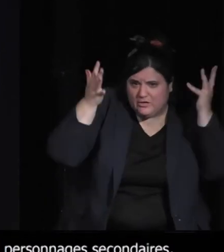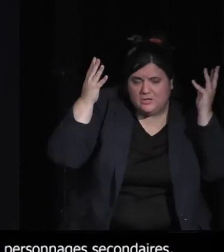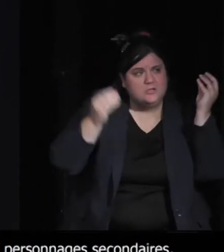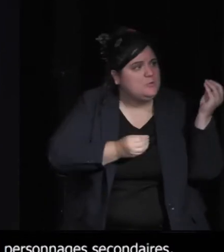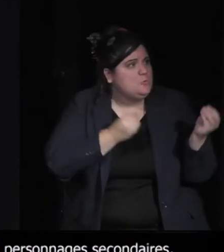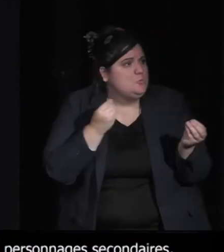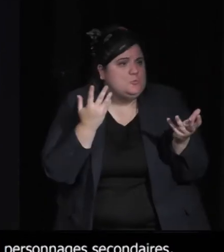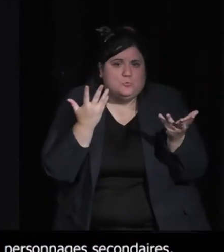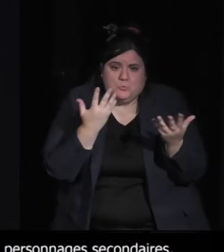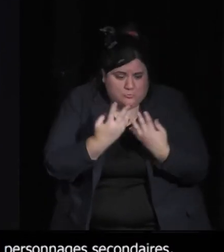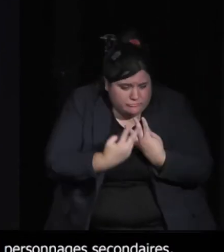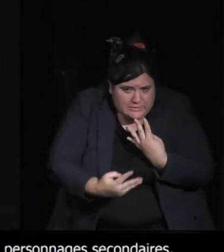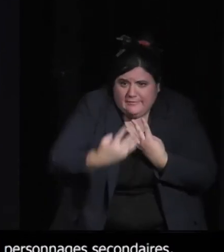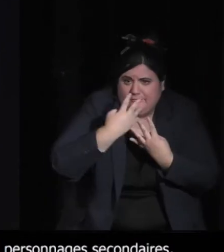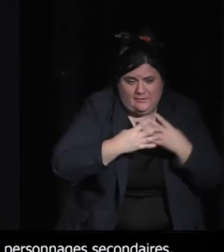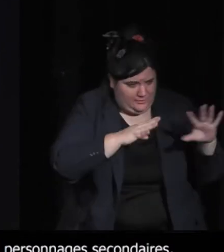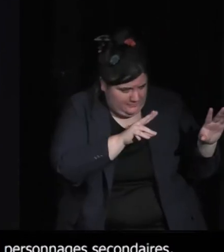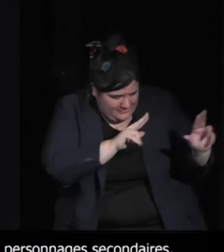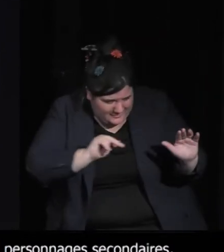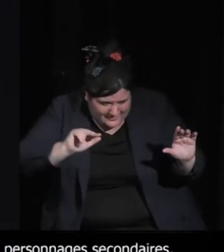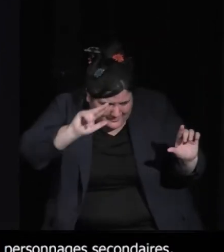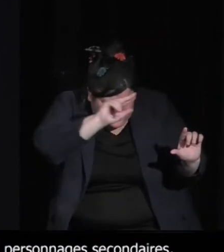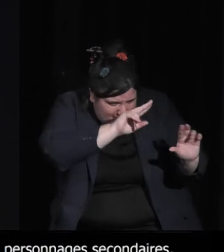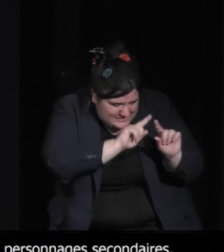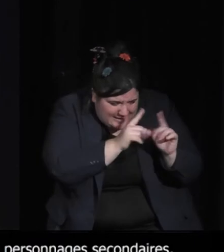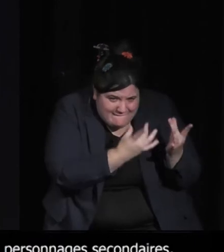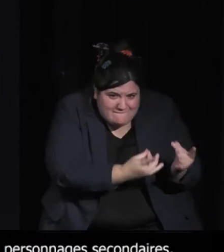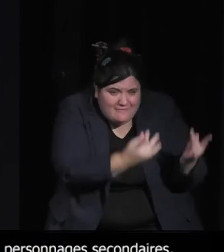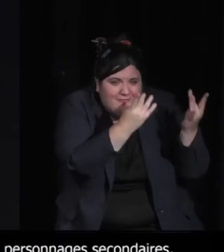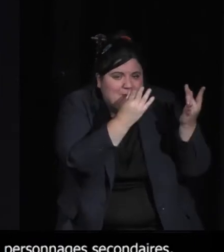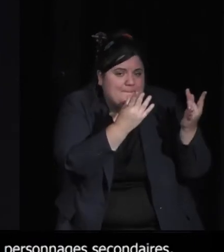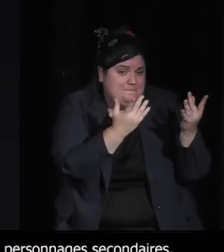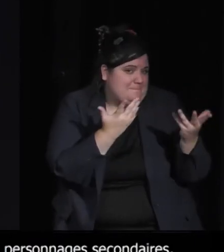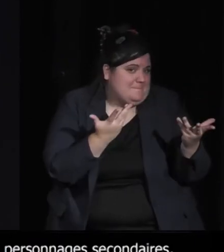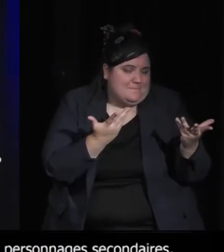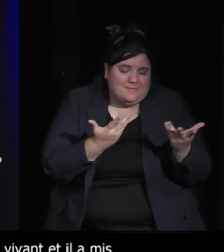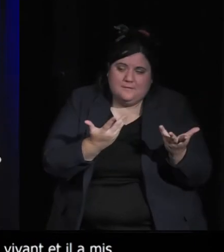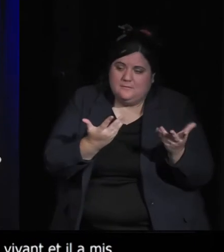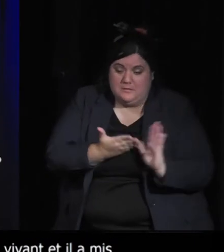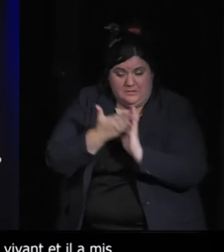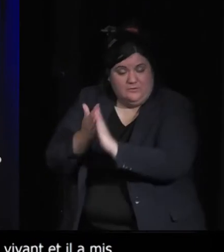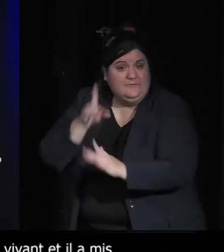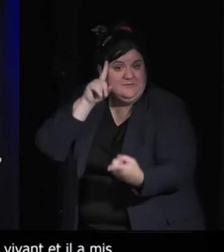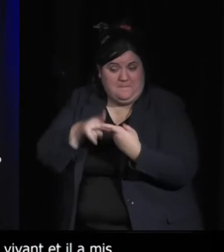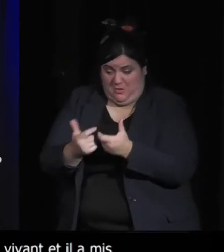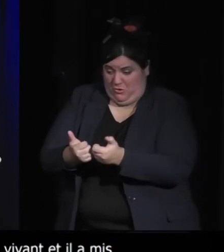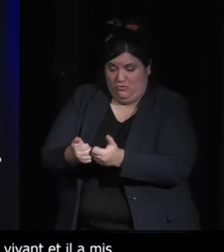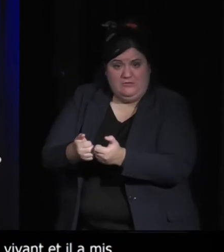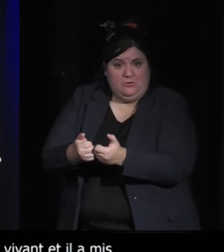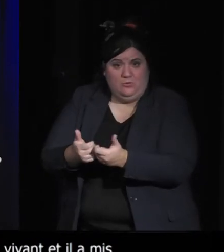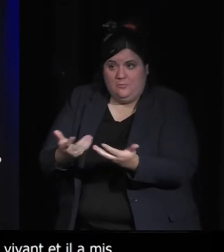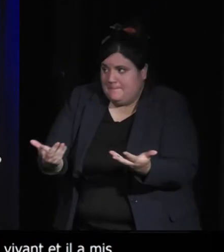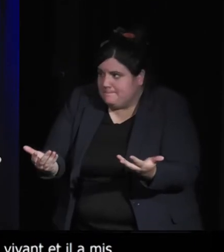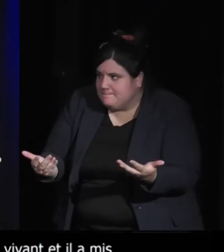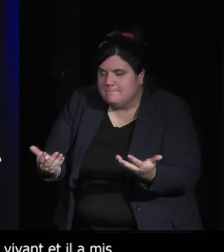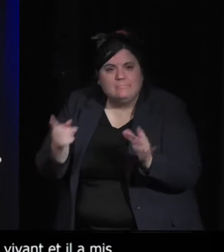des herbes, etc. Et dans le jeu vidéo, si on y regarde bien, ce niveau de détail, il n pas dans